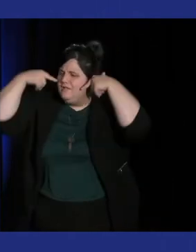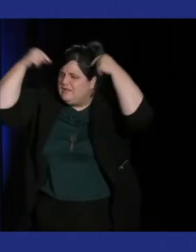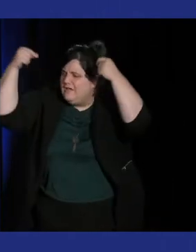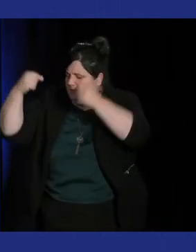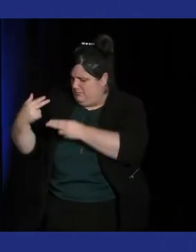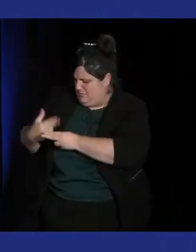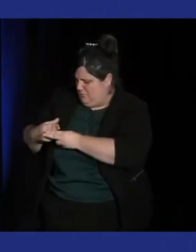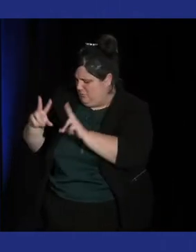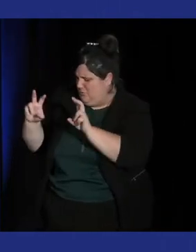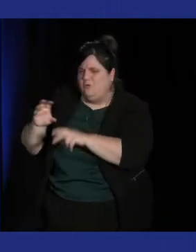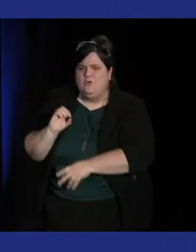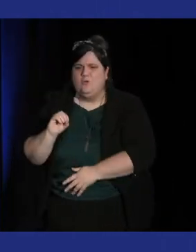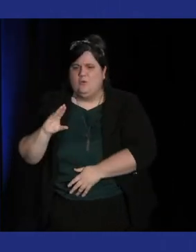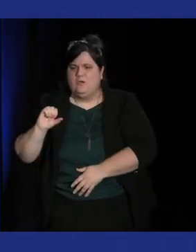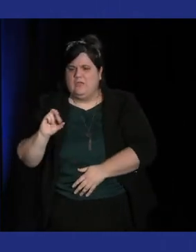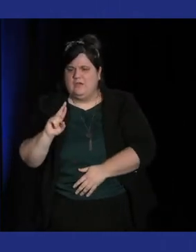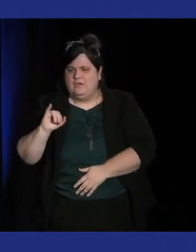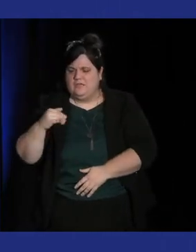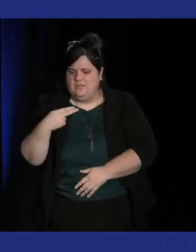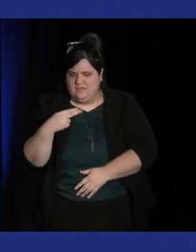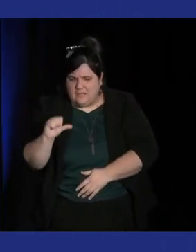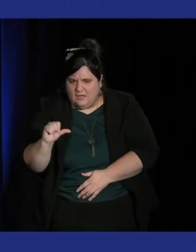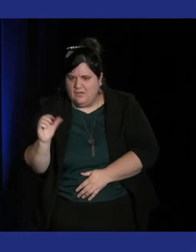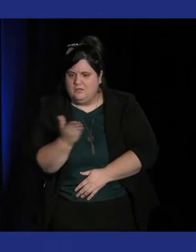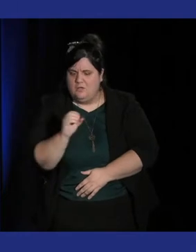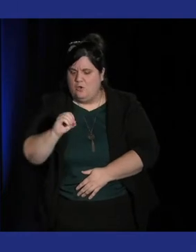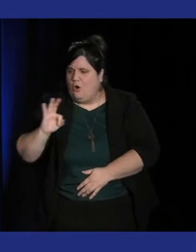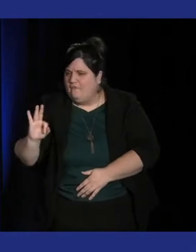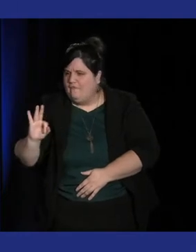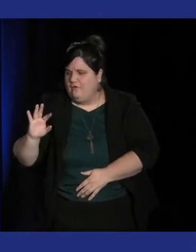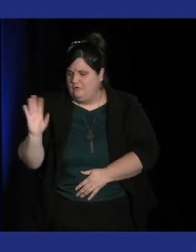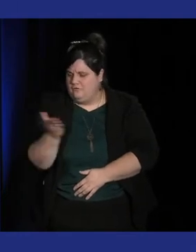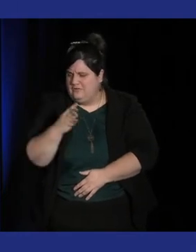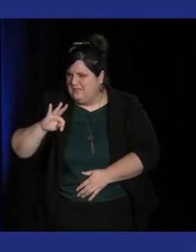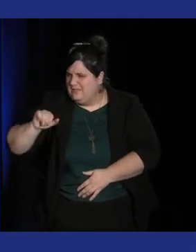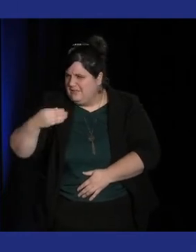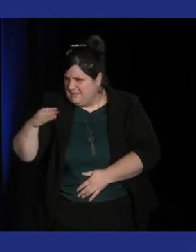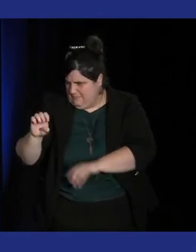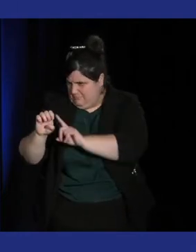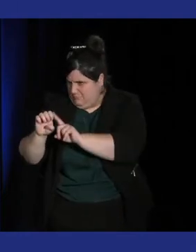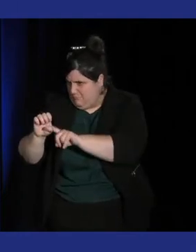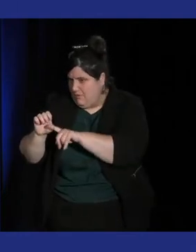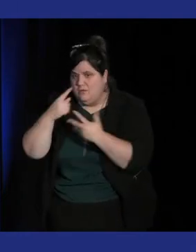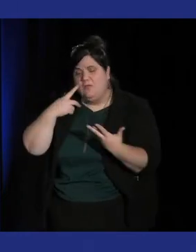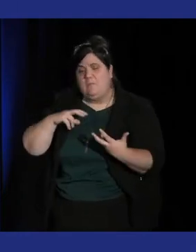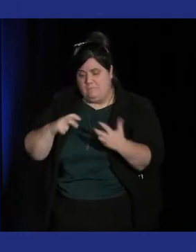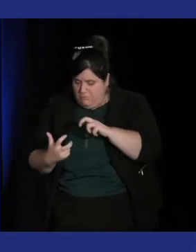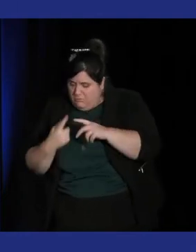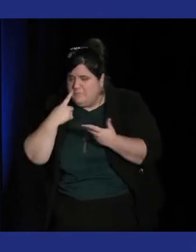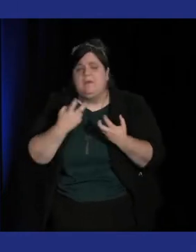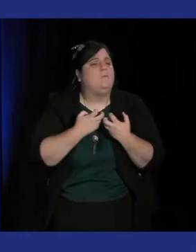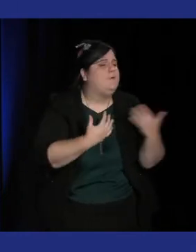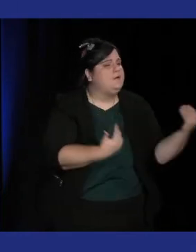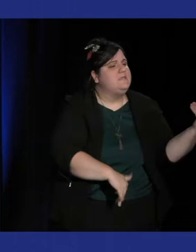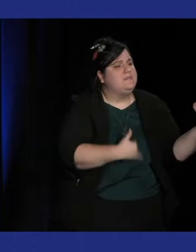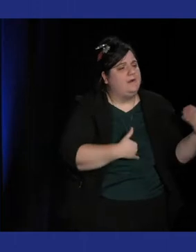parlant et puis c'est celui qui parle le plus de gens aussi toutes les séances d'Ocarina c'est pas juste une dynamique de gameplay qu'on va retrouver par exemple dans un guitar-héros où on va jouer